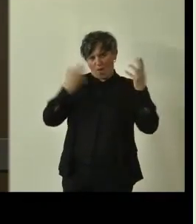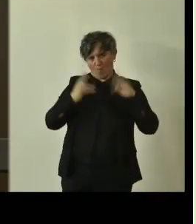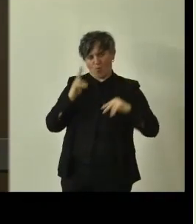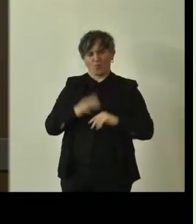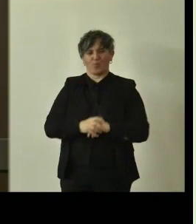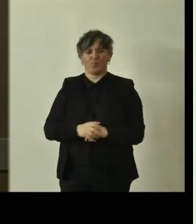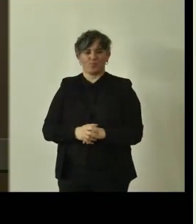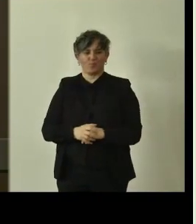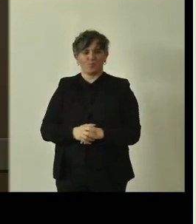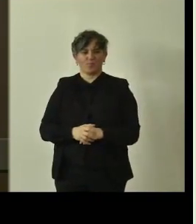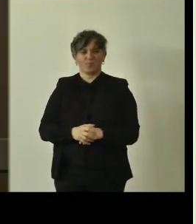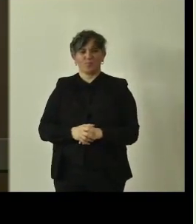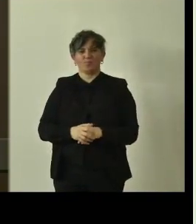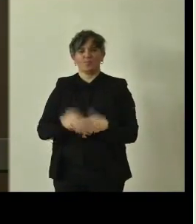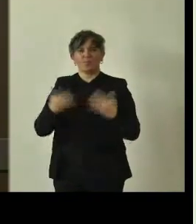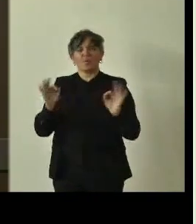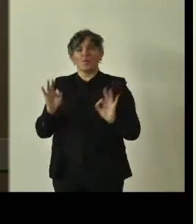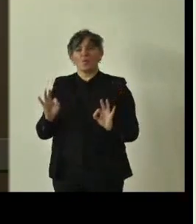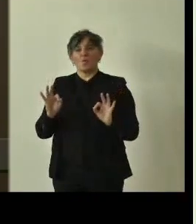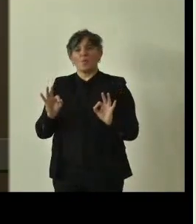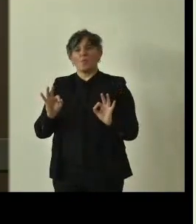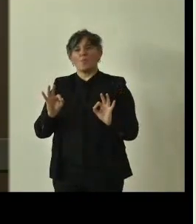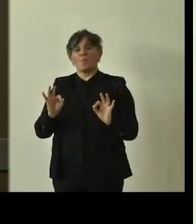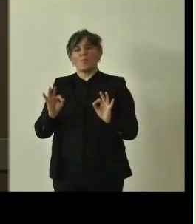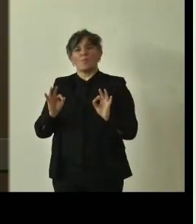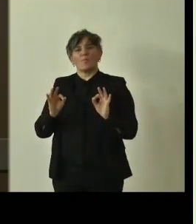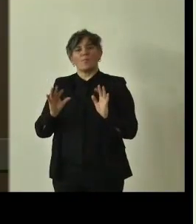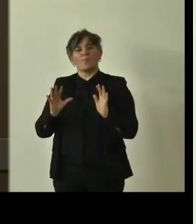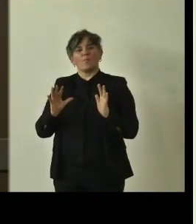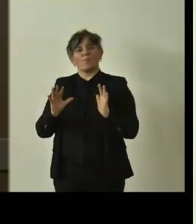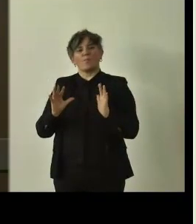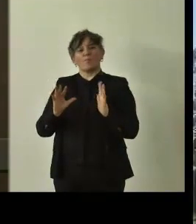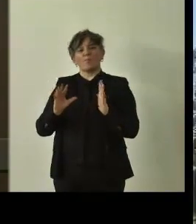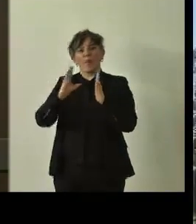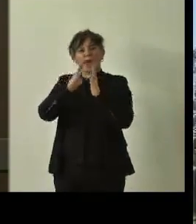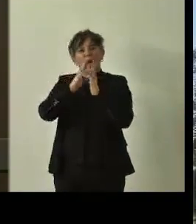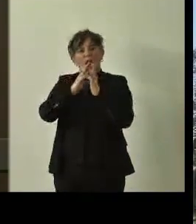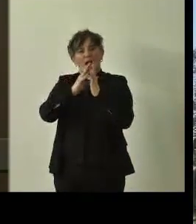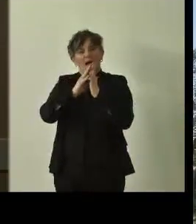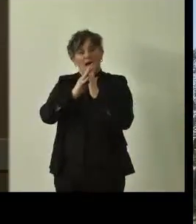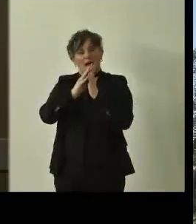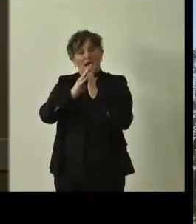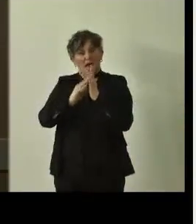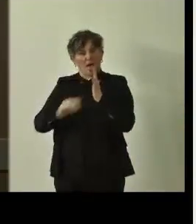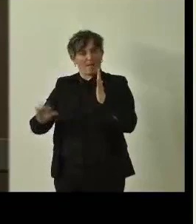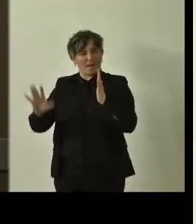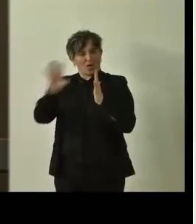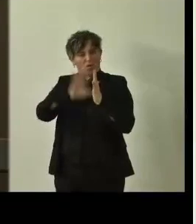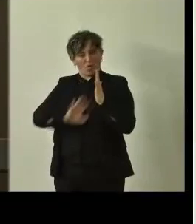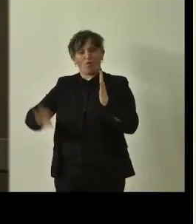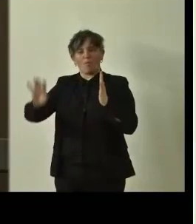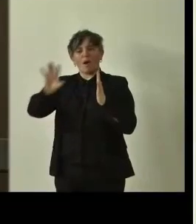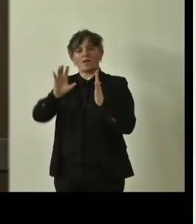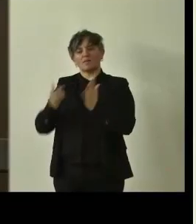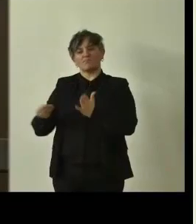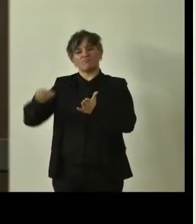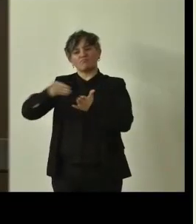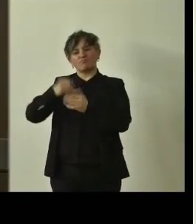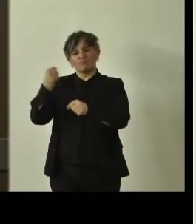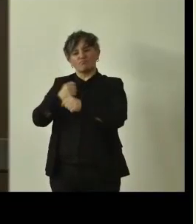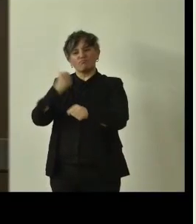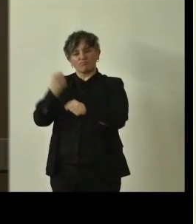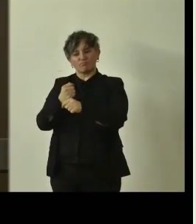È solo con l'Emilia Romagna in questo momento che abbiamo fatto questa ulteriore integrazione di